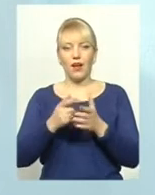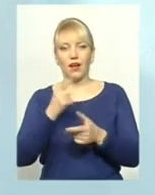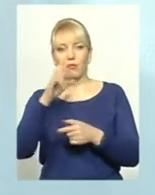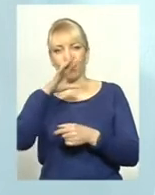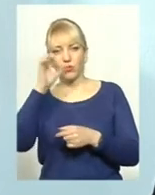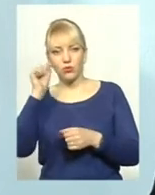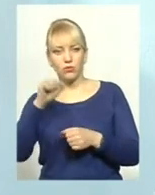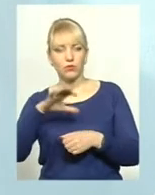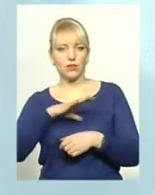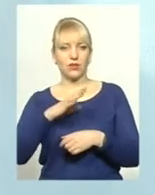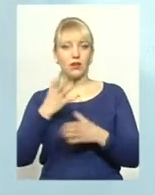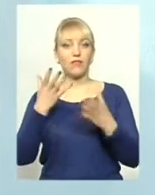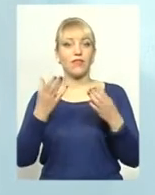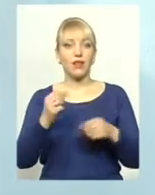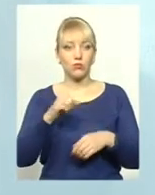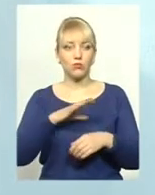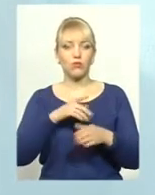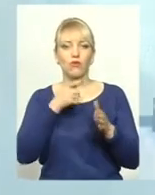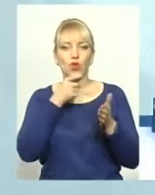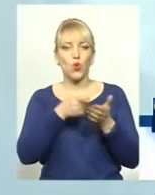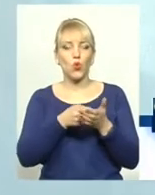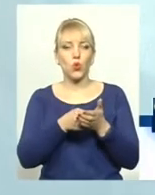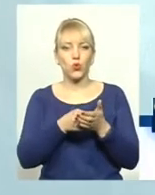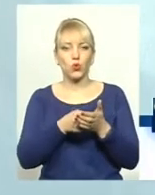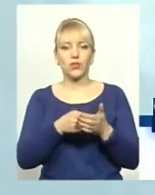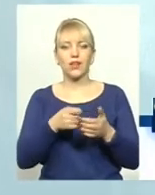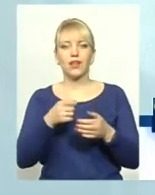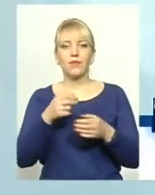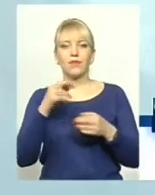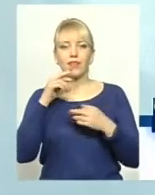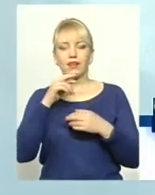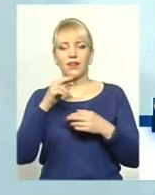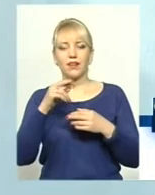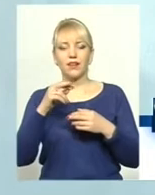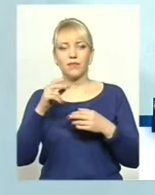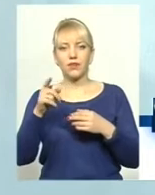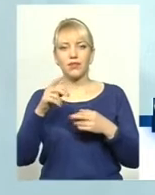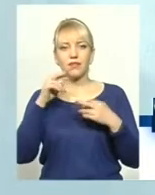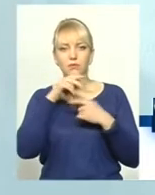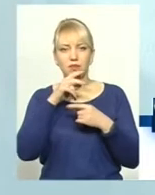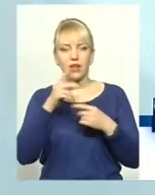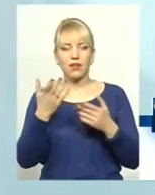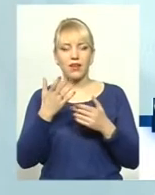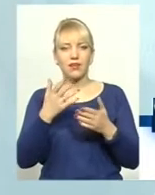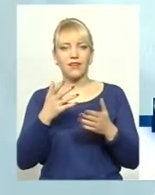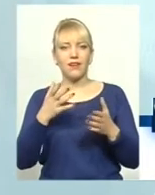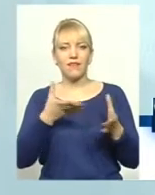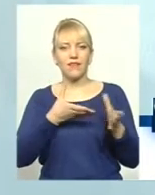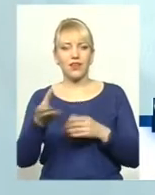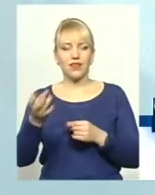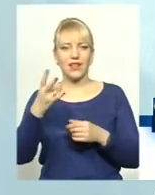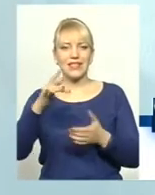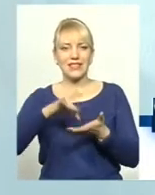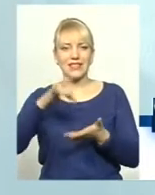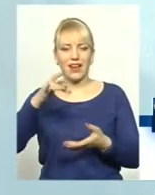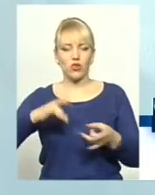може бути і в день, вони годують тварин препаратом, який діє на центральну нервову систему, на легені, і тварина дуже